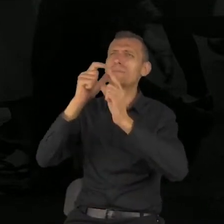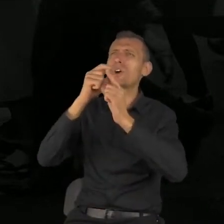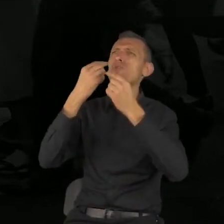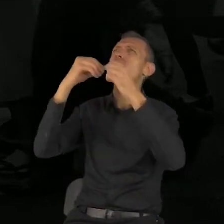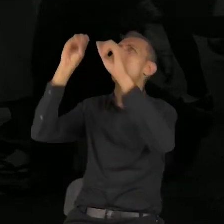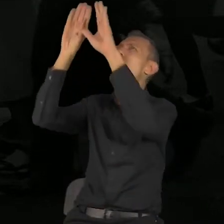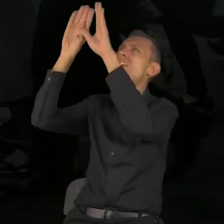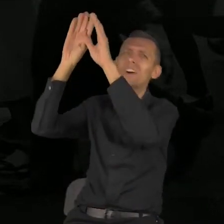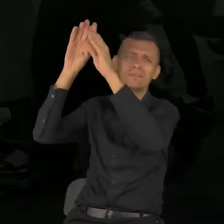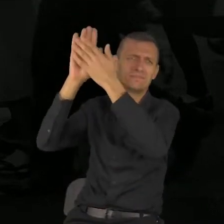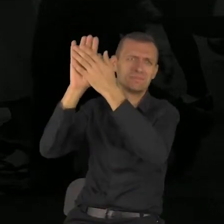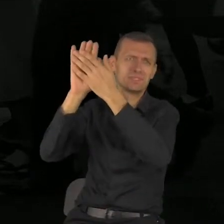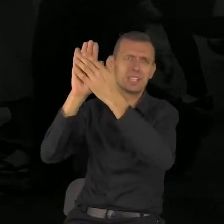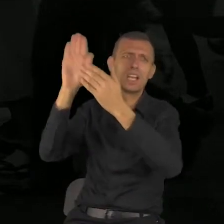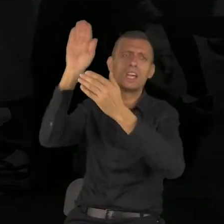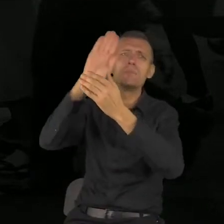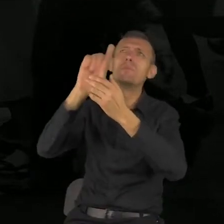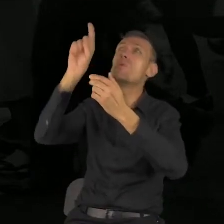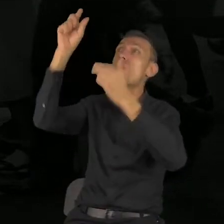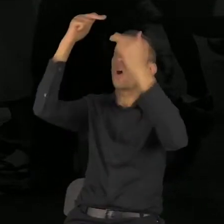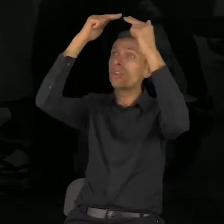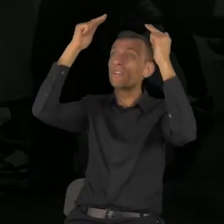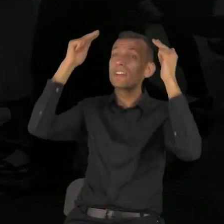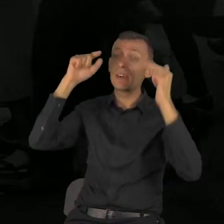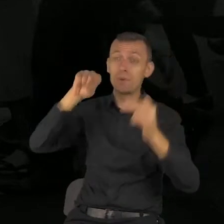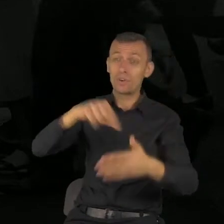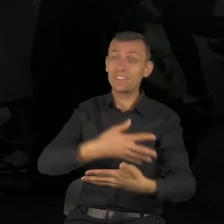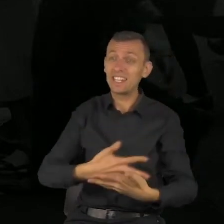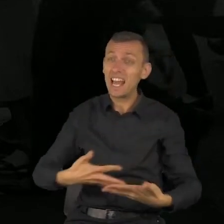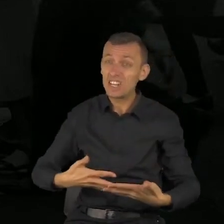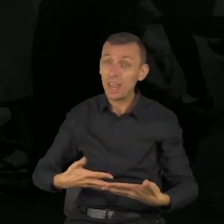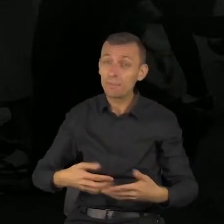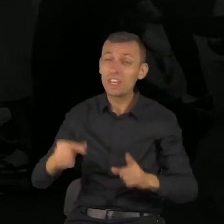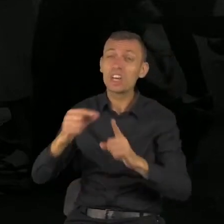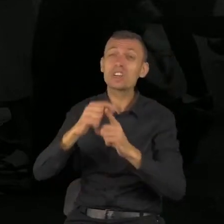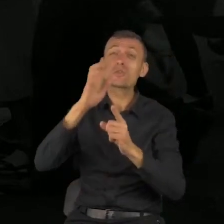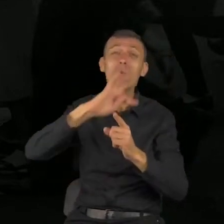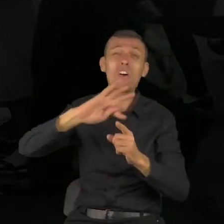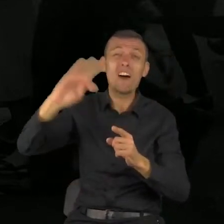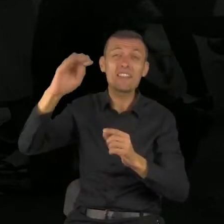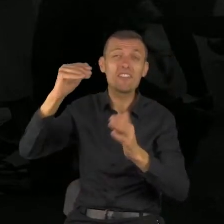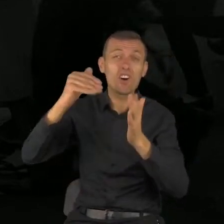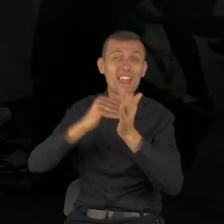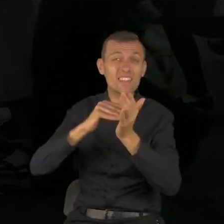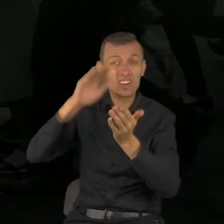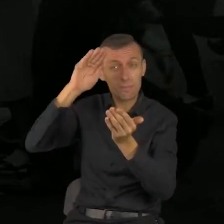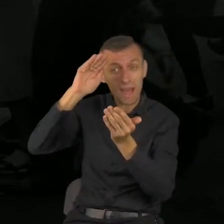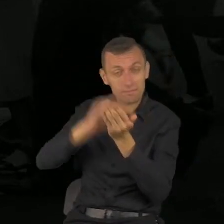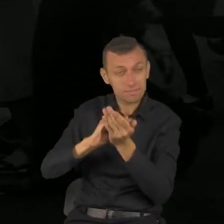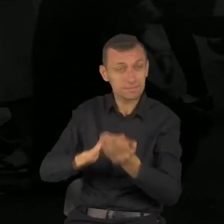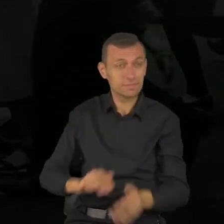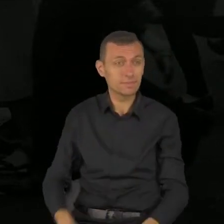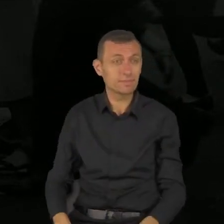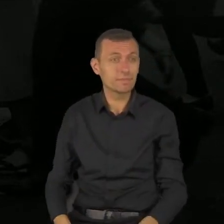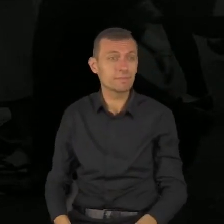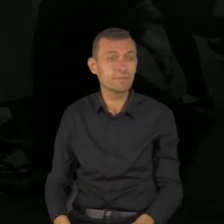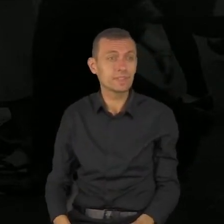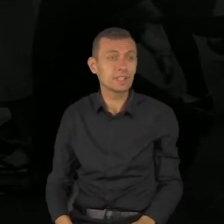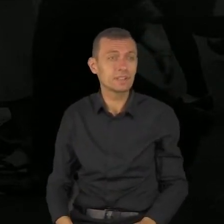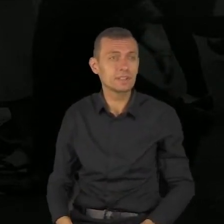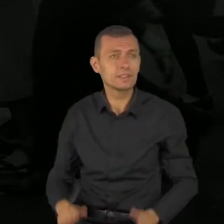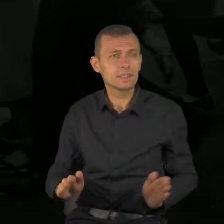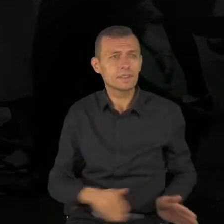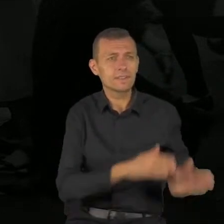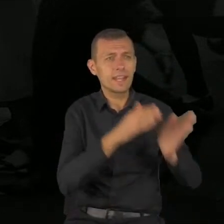dlatego niech twoich słów będzie niewiele. Księga przysłów 29-20 mówi tak. Czy